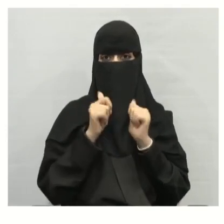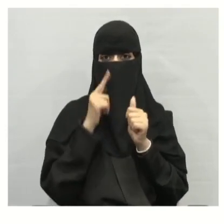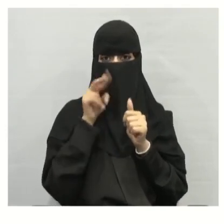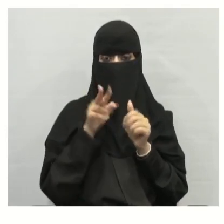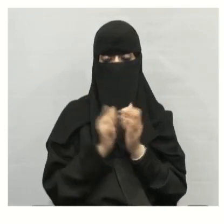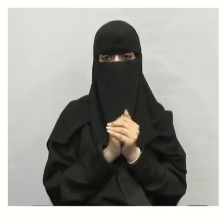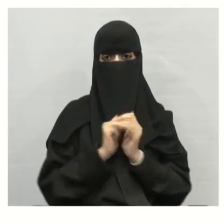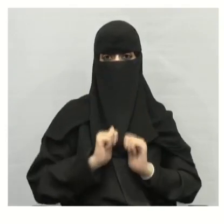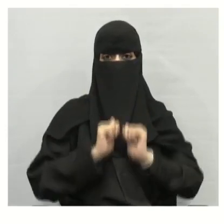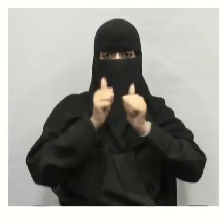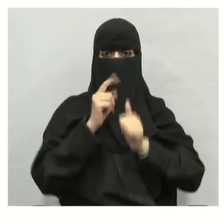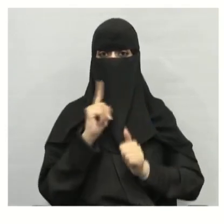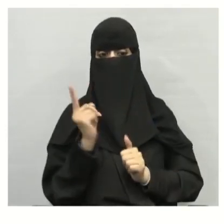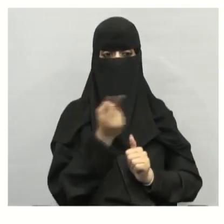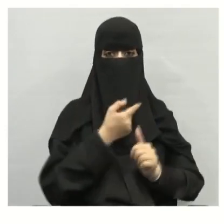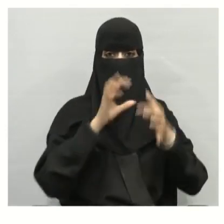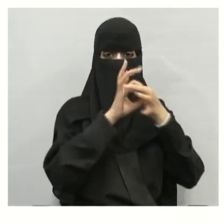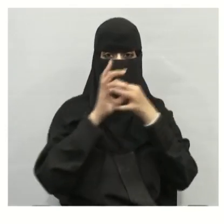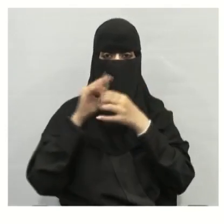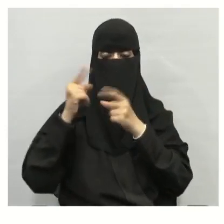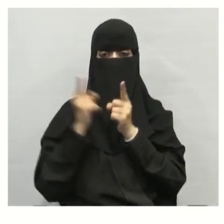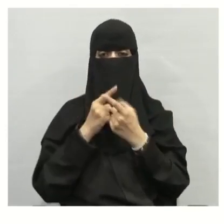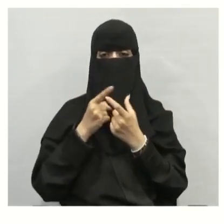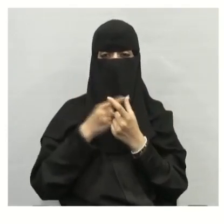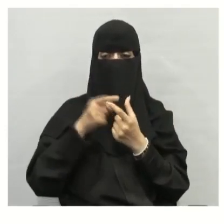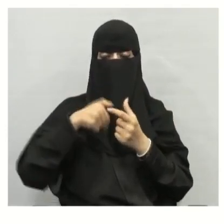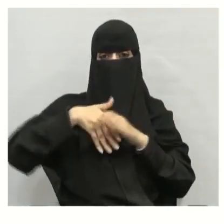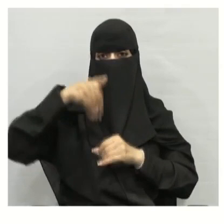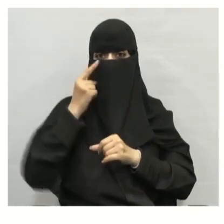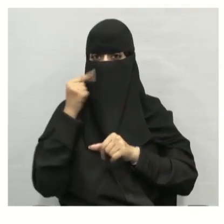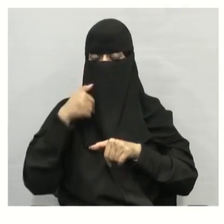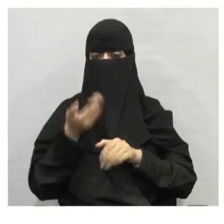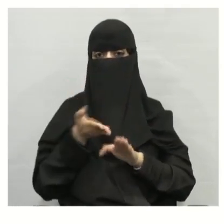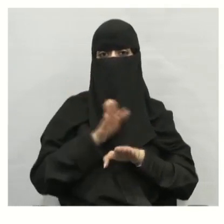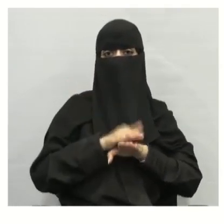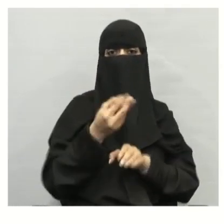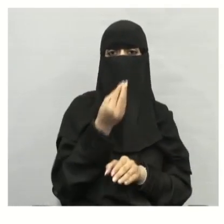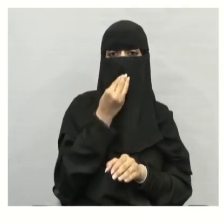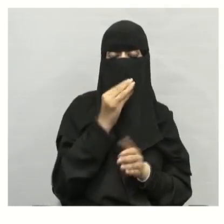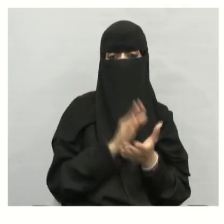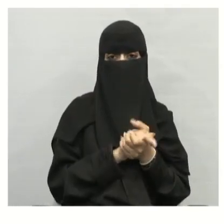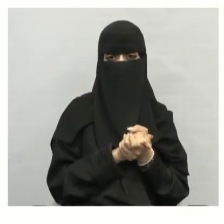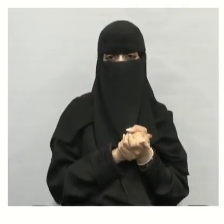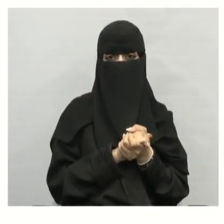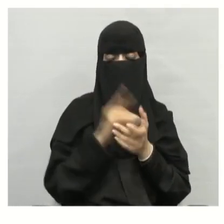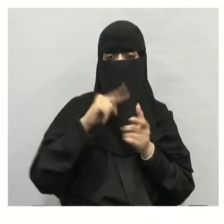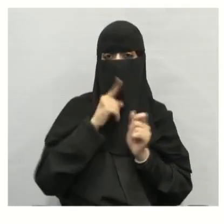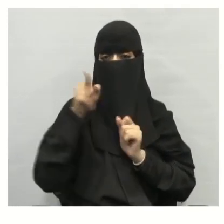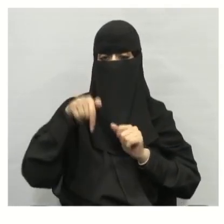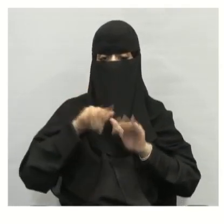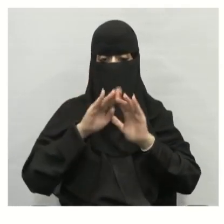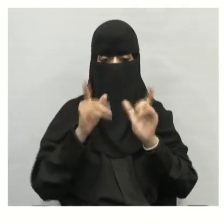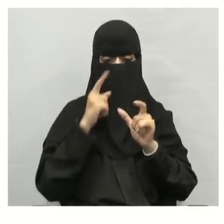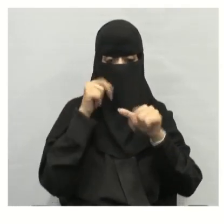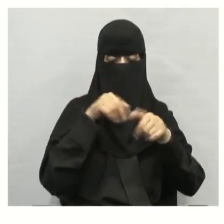هذه الصورة تقوم معظم العلاقات بين المخلوقات الحية على الغذاء وهو الشكل